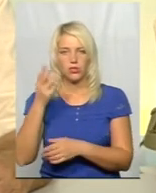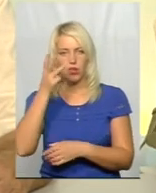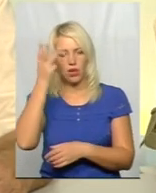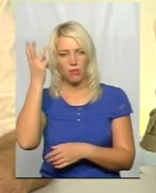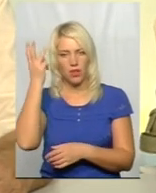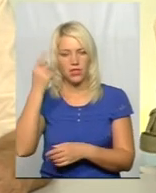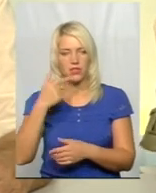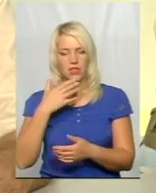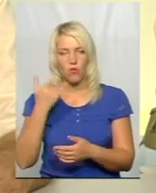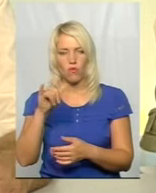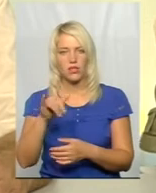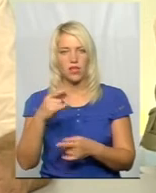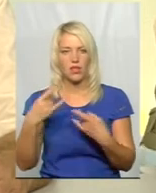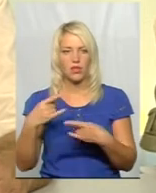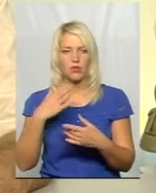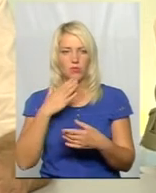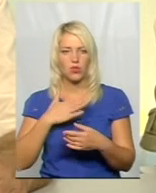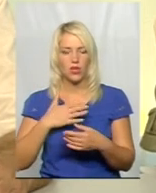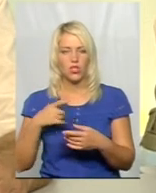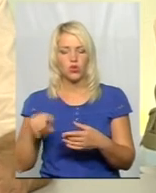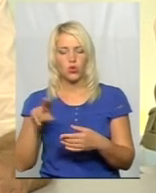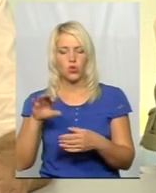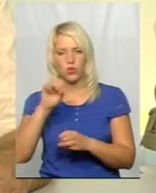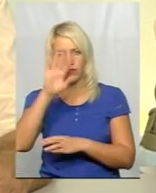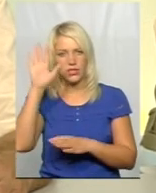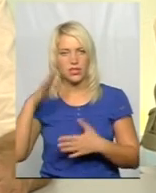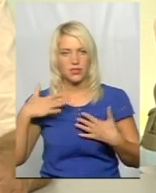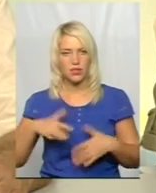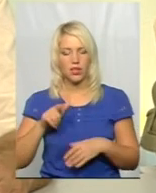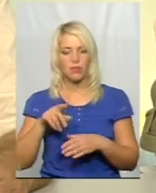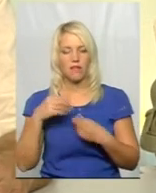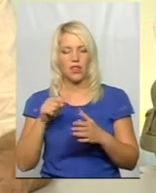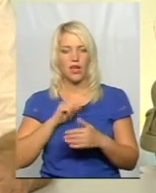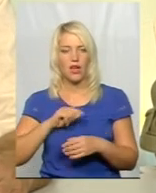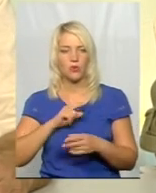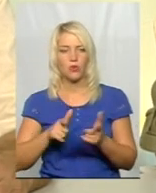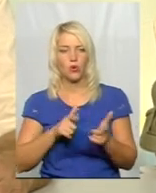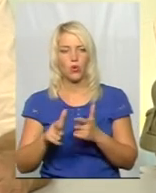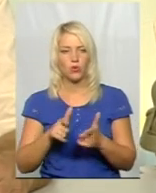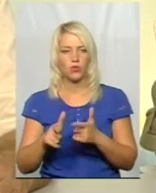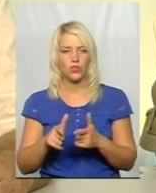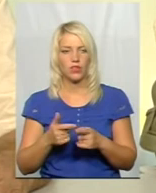вас на телебаченні була передача, я знаю, стосовно весільних сукон, і там давали характеристику підготовки